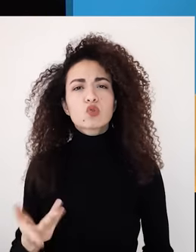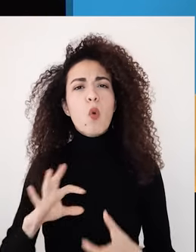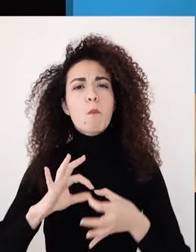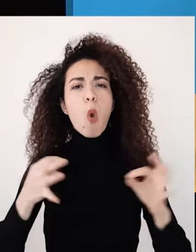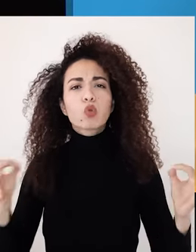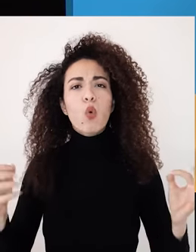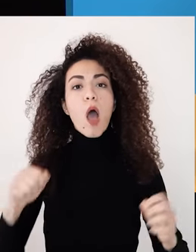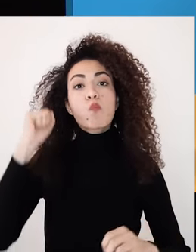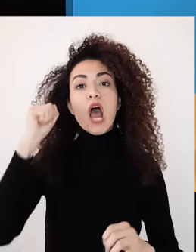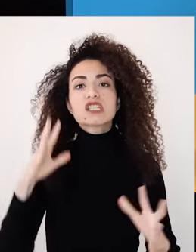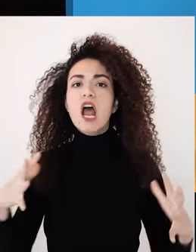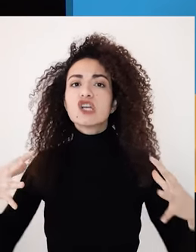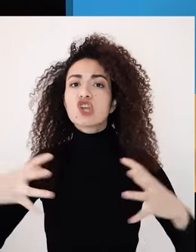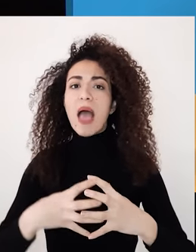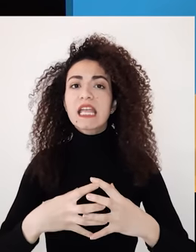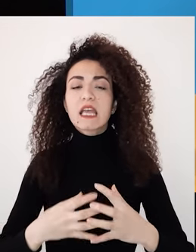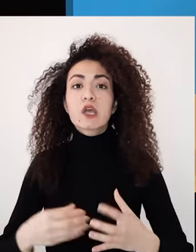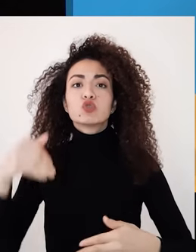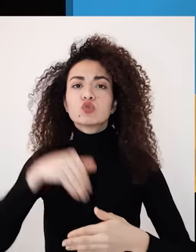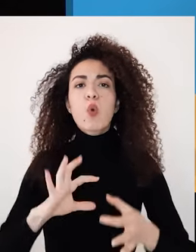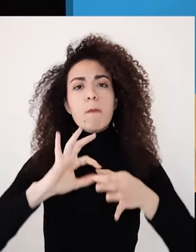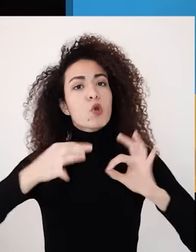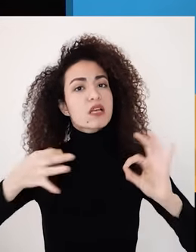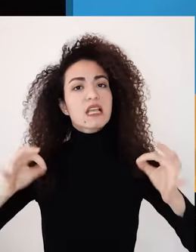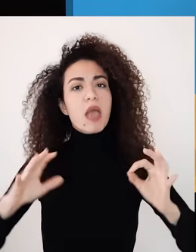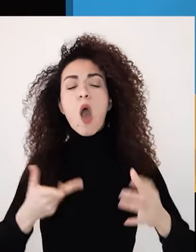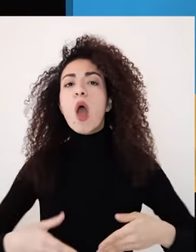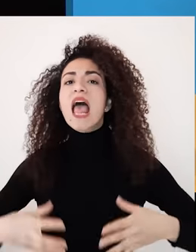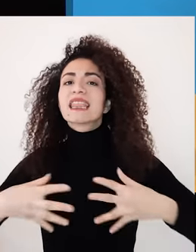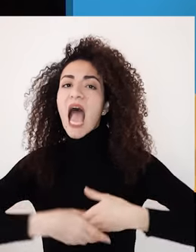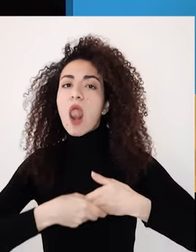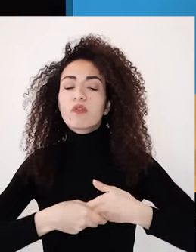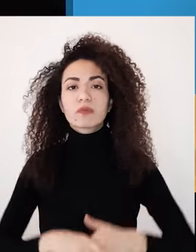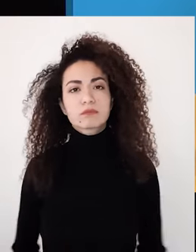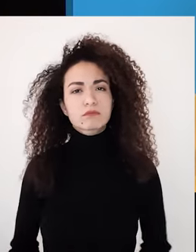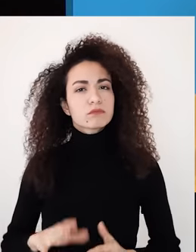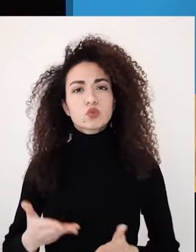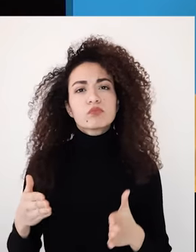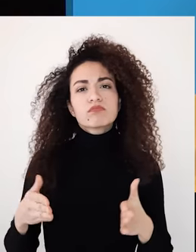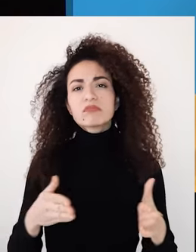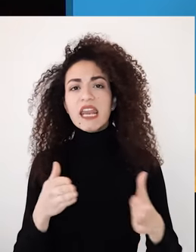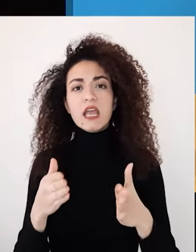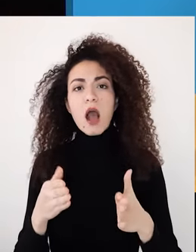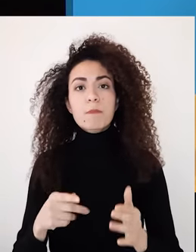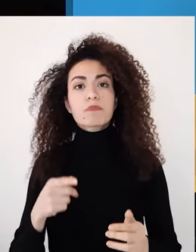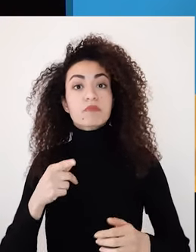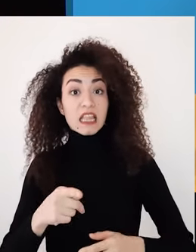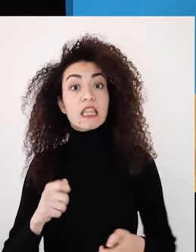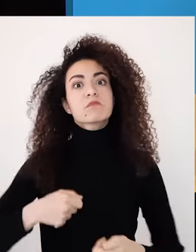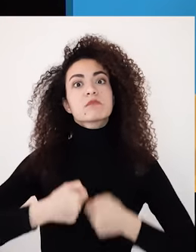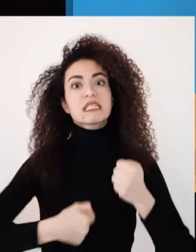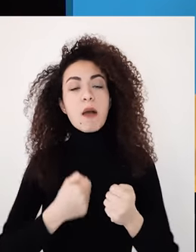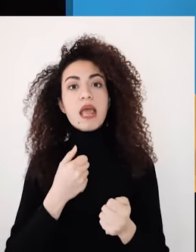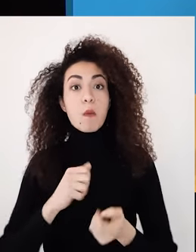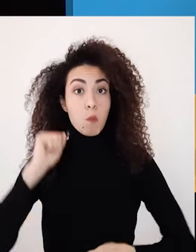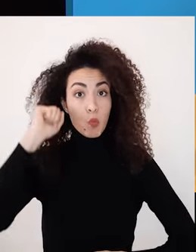المواضيع اللي بتشملهم المناصرة الجماعية ضمن منظمة أو تحالف منظمات؟ وما هي أبرز الوسائل الممكن